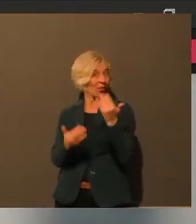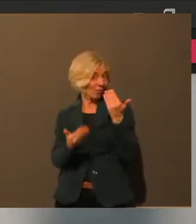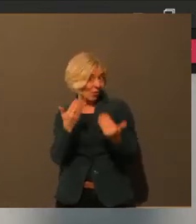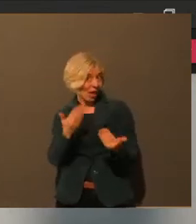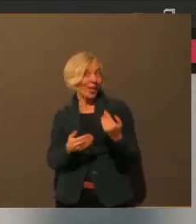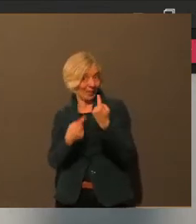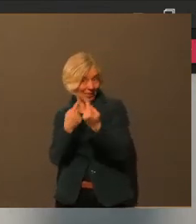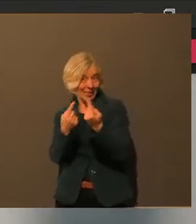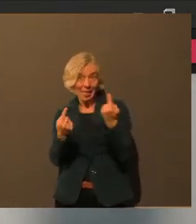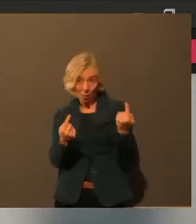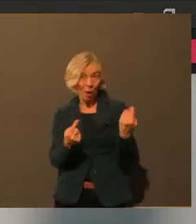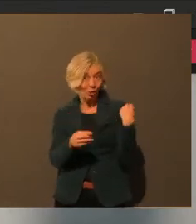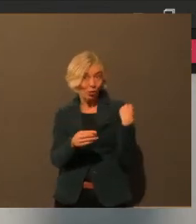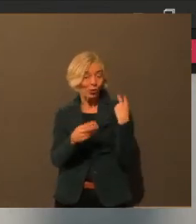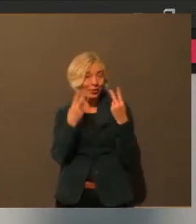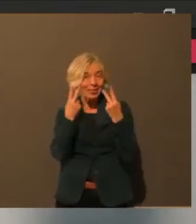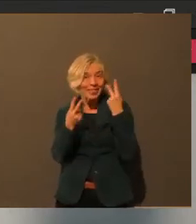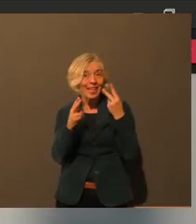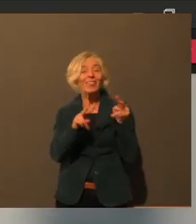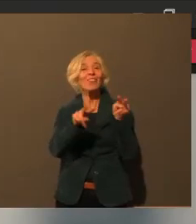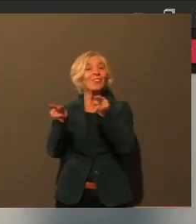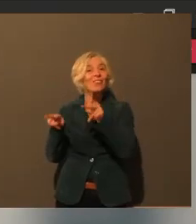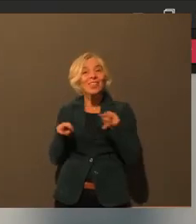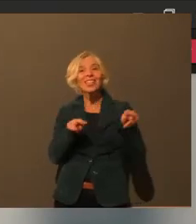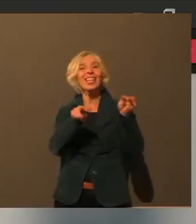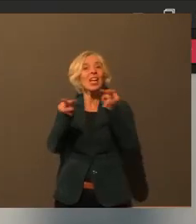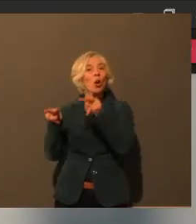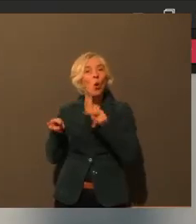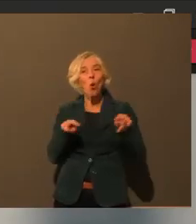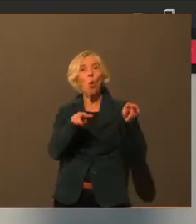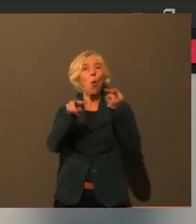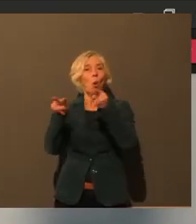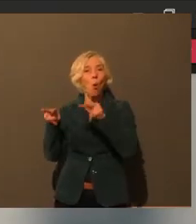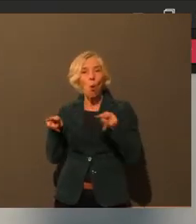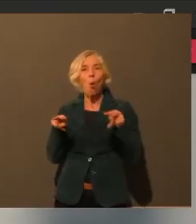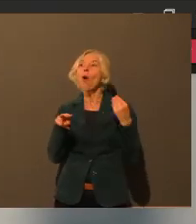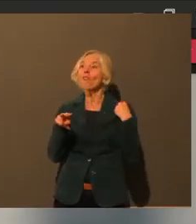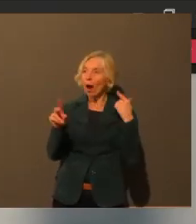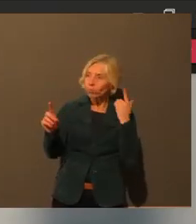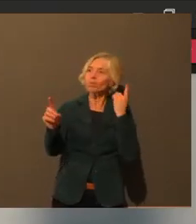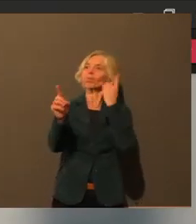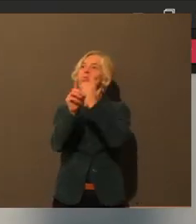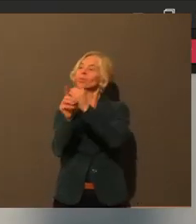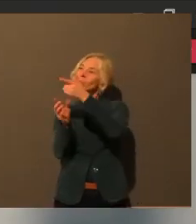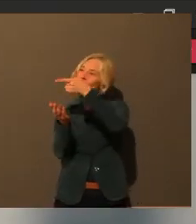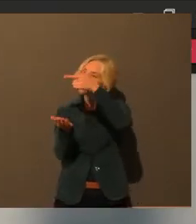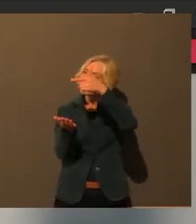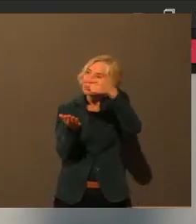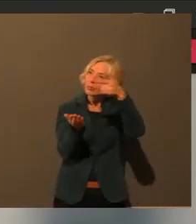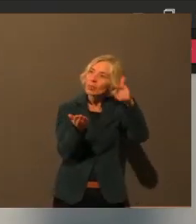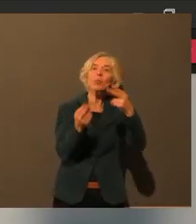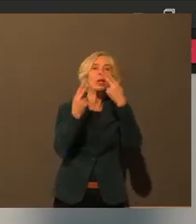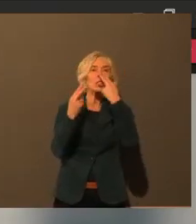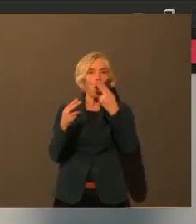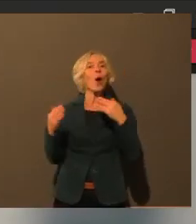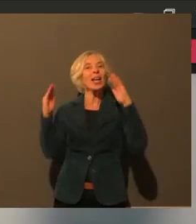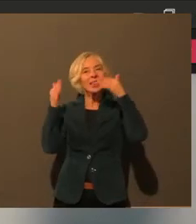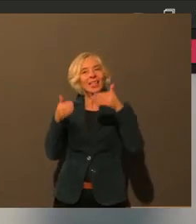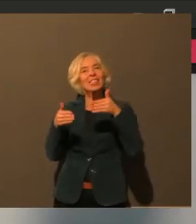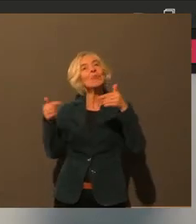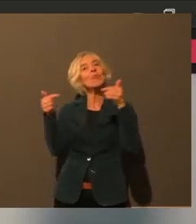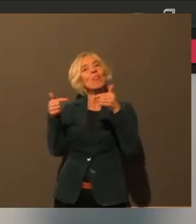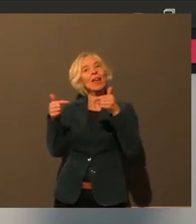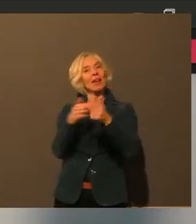dass meine Mitarbeiterinnen und Mitarbeiter aus der Hauptabteilung Kommunikation eben mit den Intensivpflegekräften im Universitätsklinikum gedreht haben,